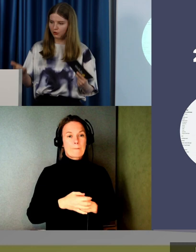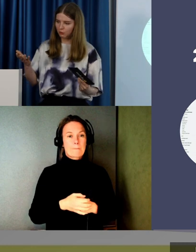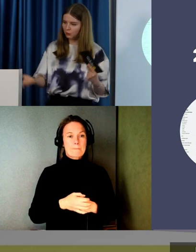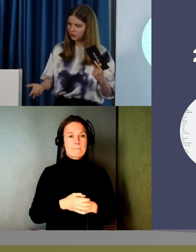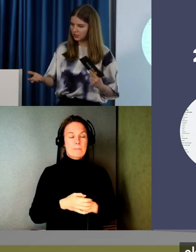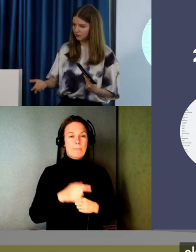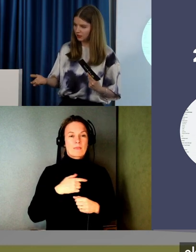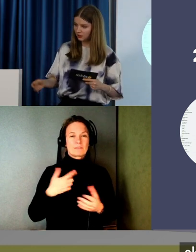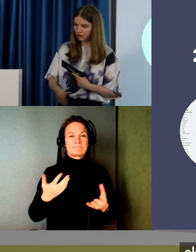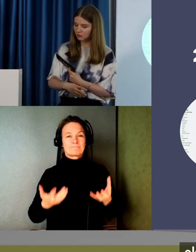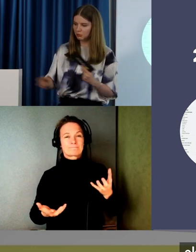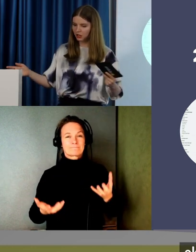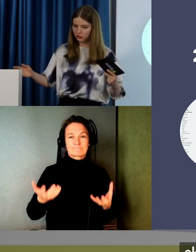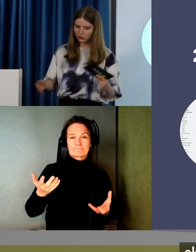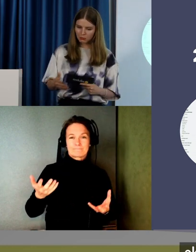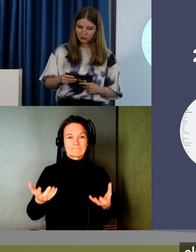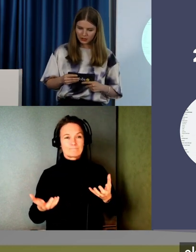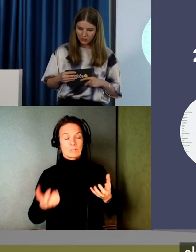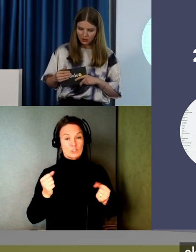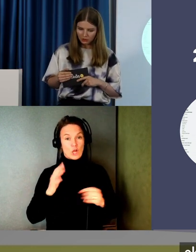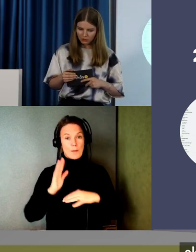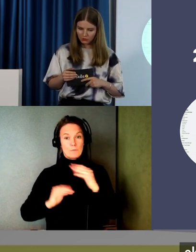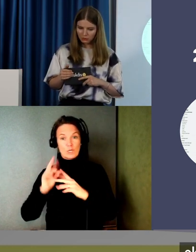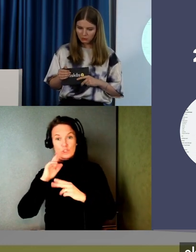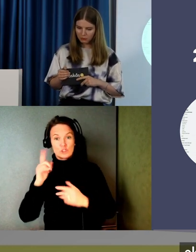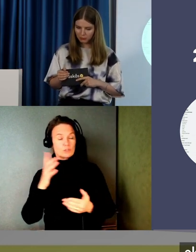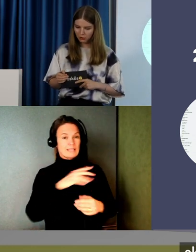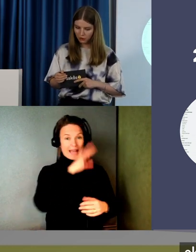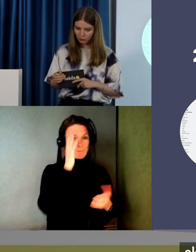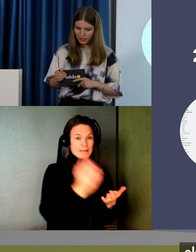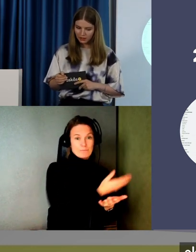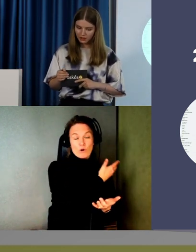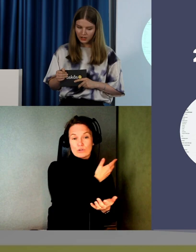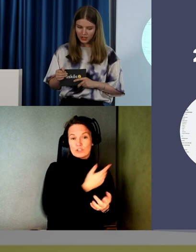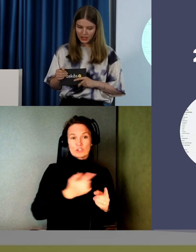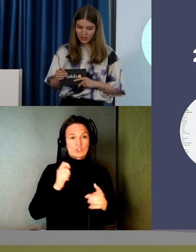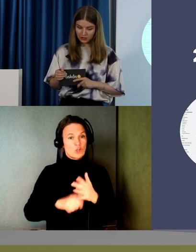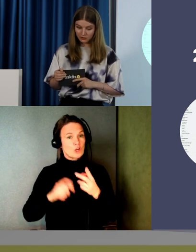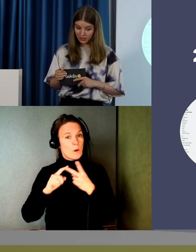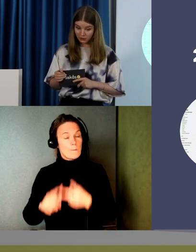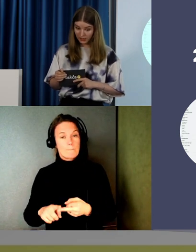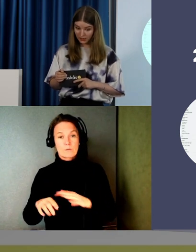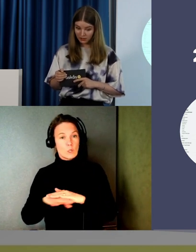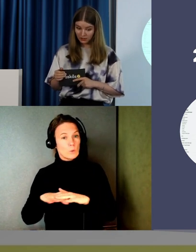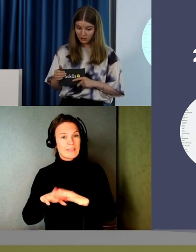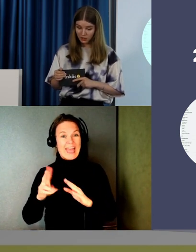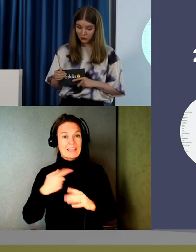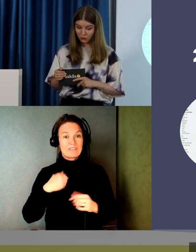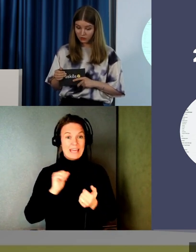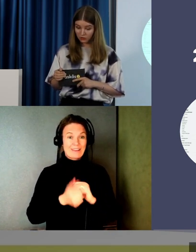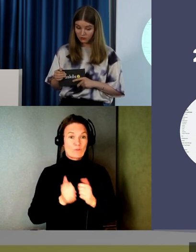vägde för och emot. Så här ska vi bygga nytt. Ta bort allt vi har. Och börja på ny kula. Eller ska vi renovera.